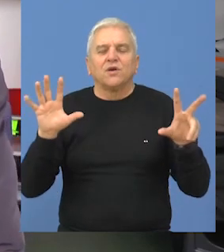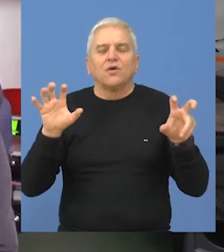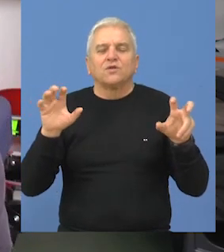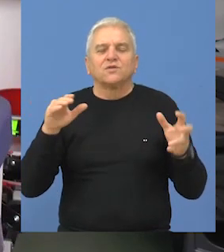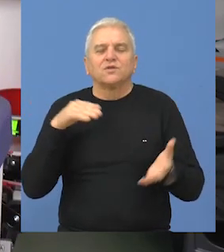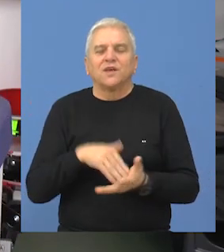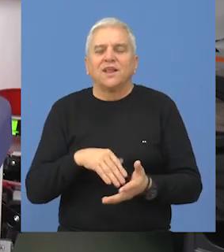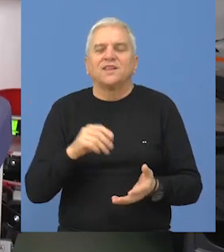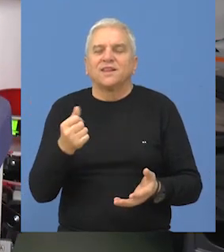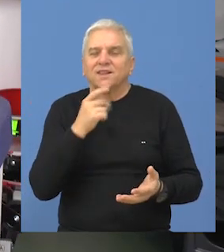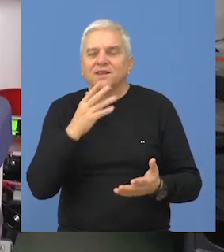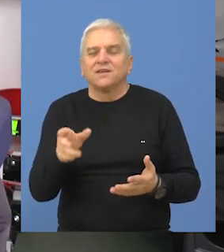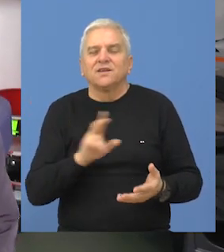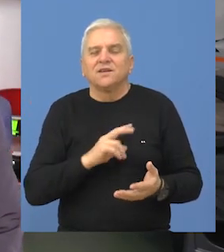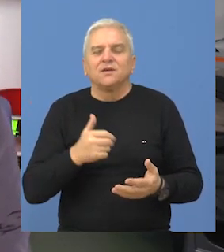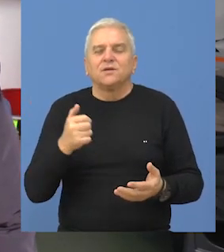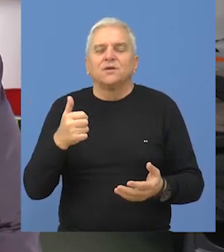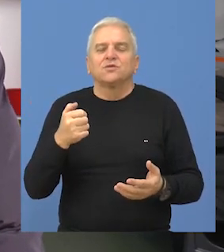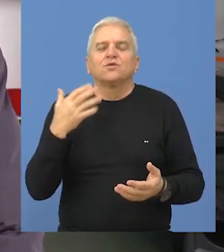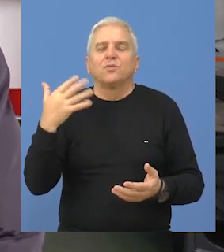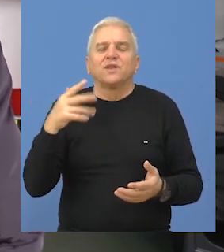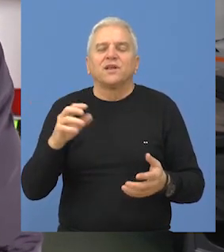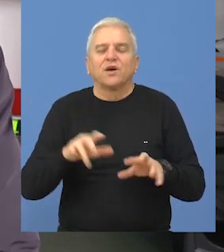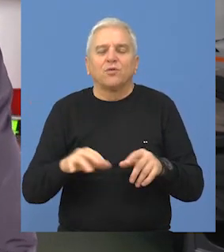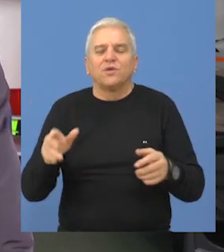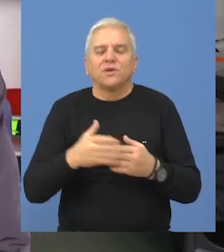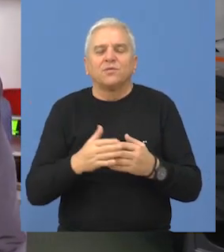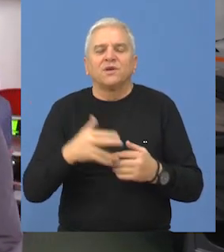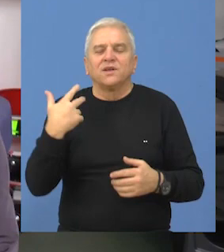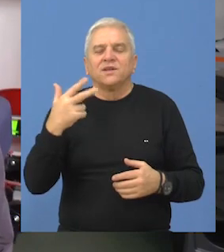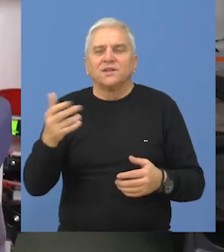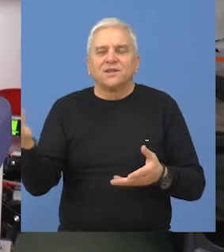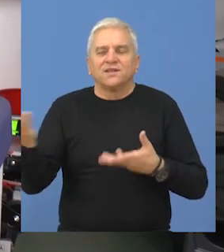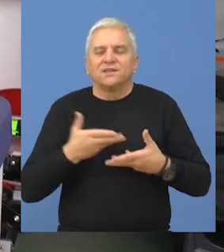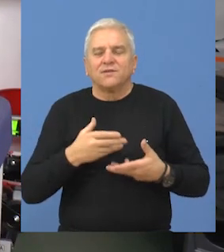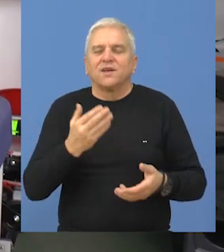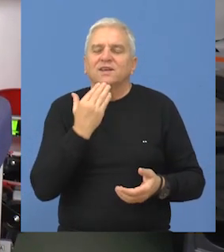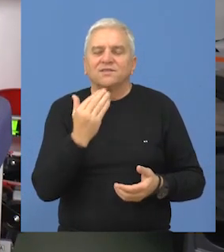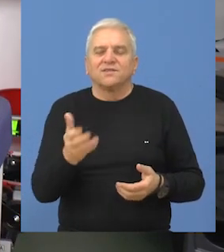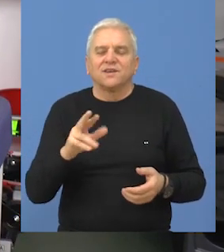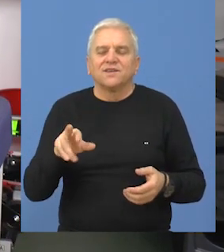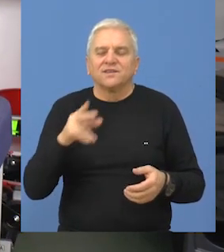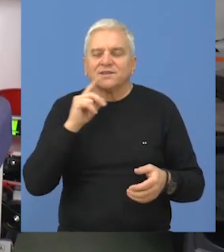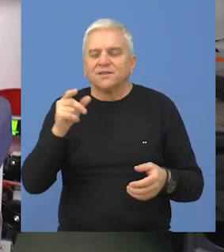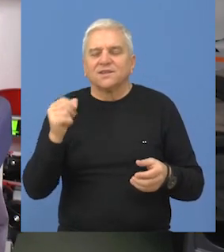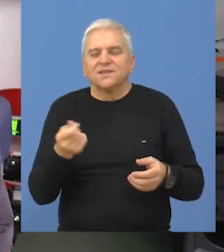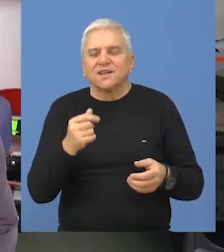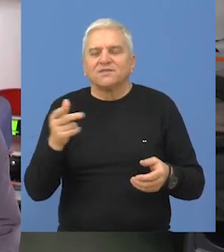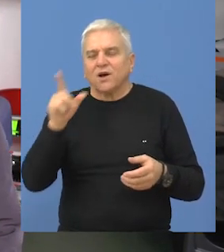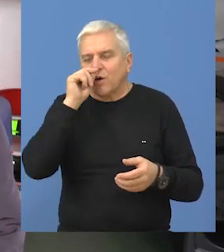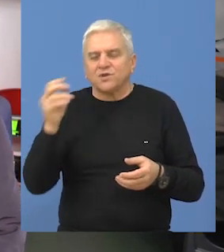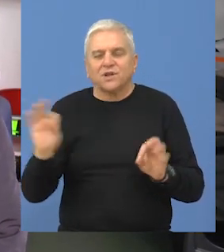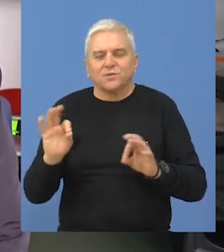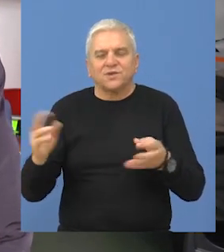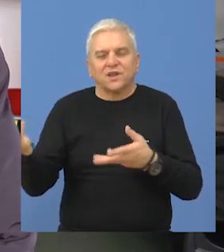negde oko 800.000 dinara, mi imamo oko 150 kompjutera, a 30 kompjutera smo zahvaljujući sredstvima iz opštine